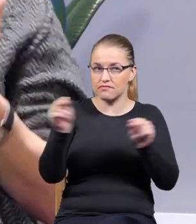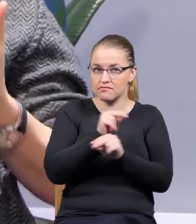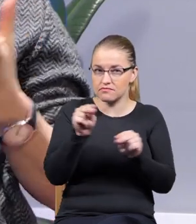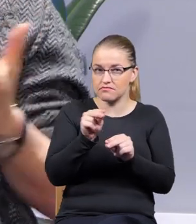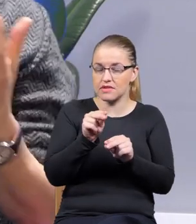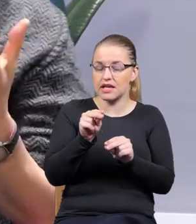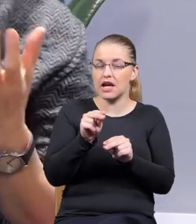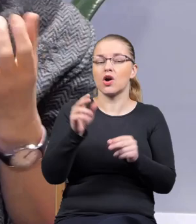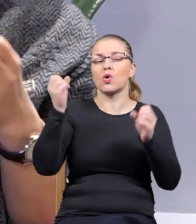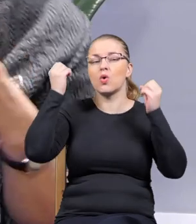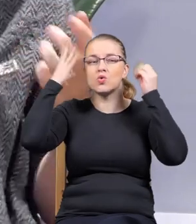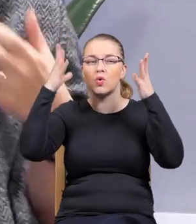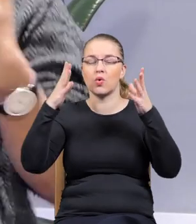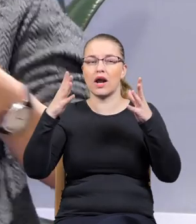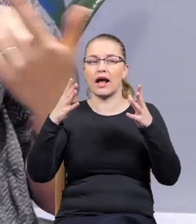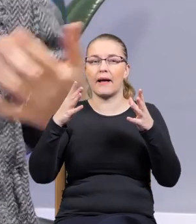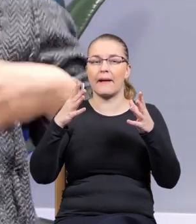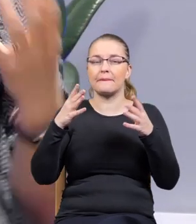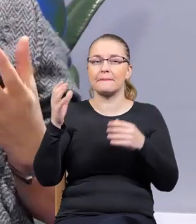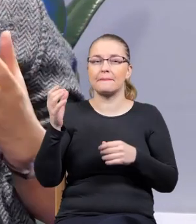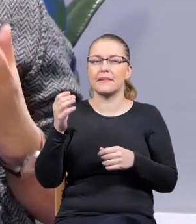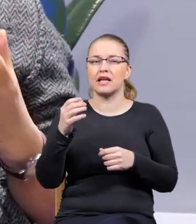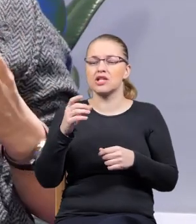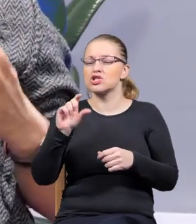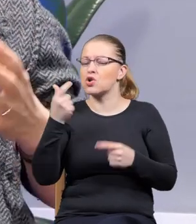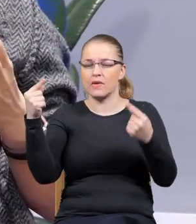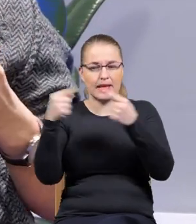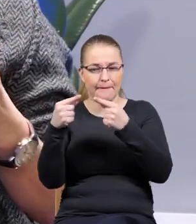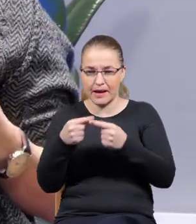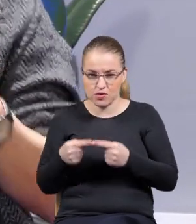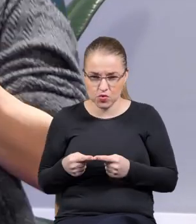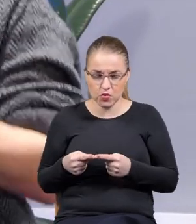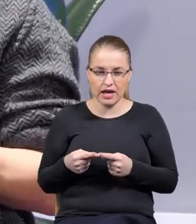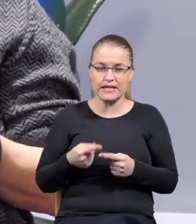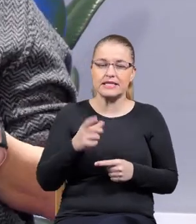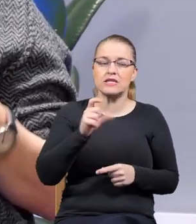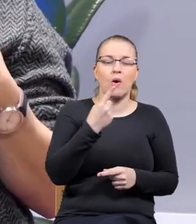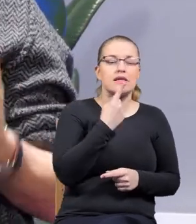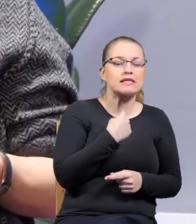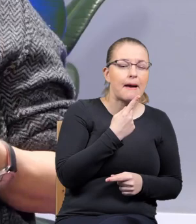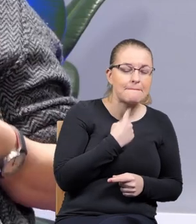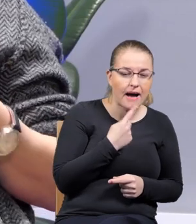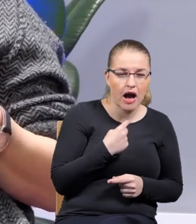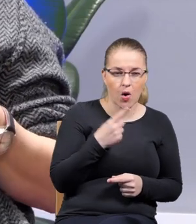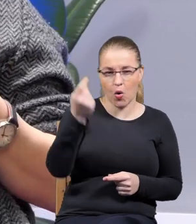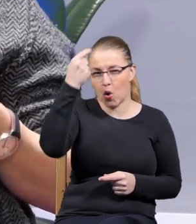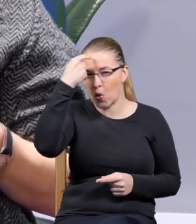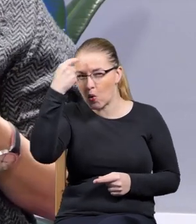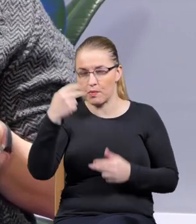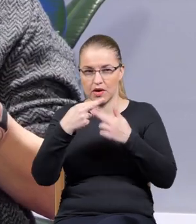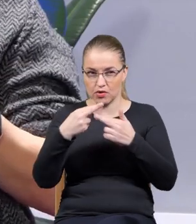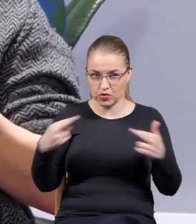ozdrowieńczy dreszcz, że zrzuca z siebie te wszystkie rzeczy, które się okazały za małe, niewystarczające,